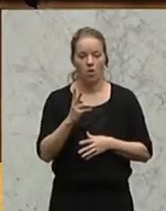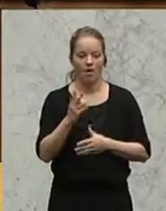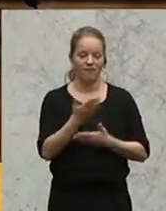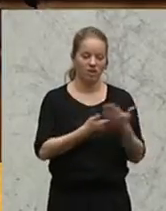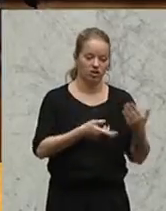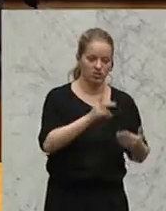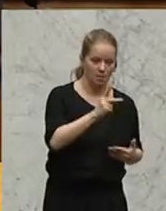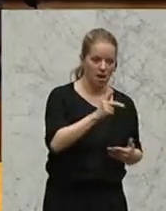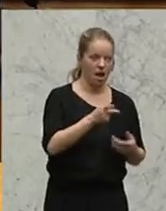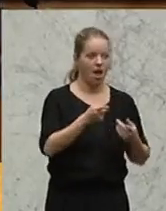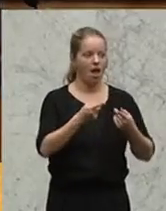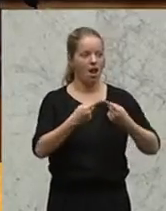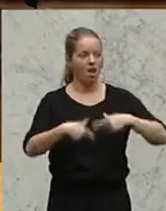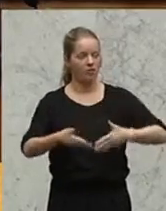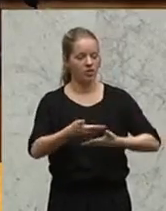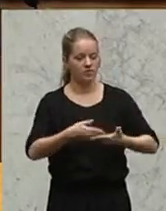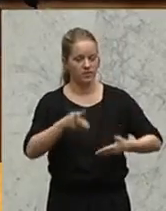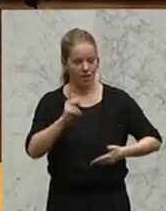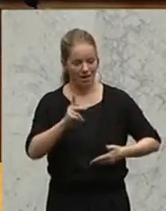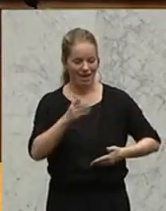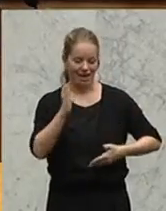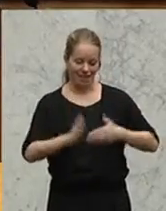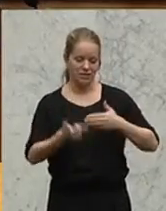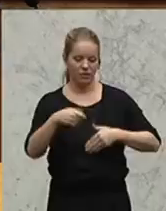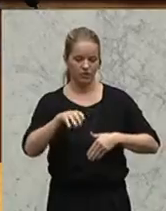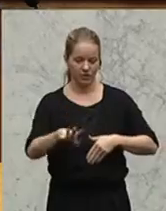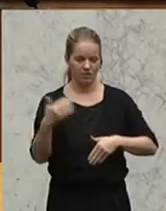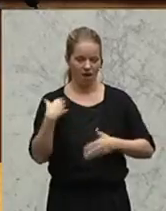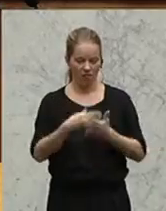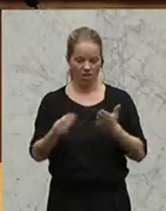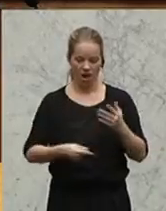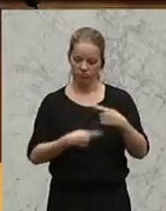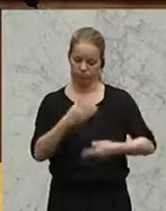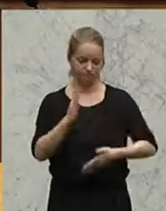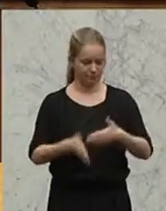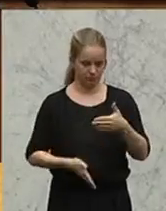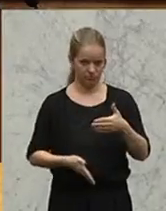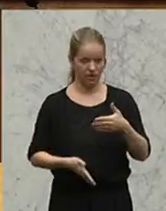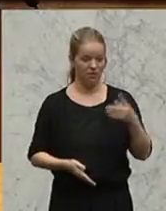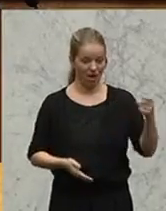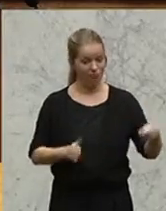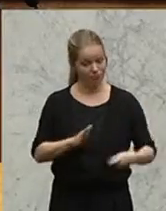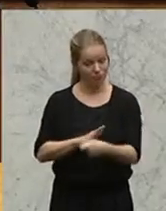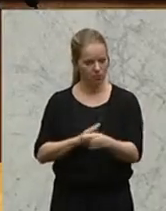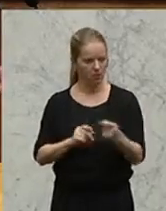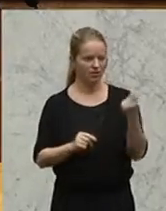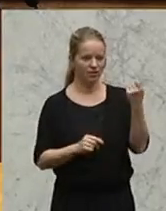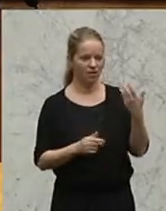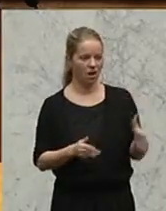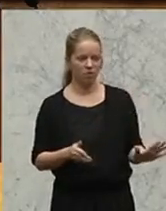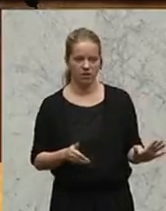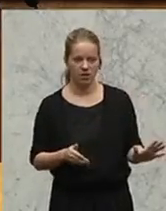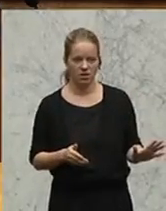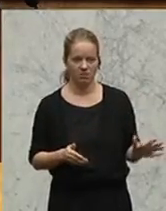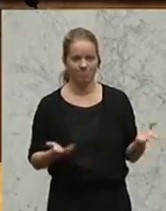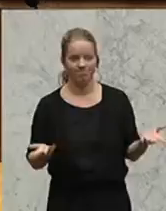Landwirtschaftskammer Ende 2014 ihren Vertrag auslaufen haben lassen. Und sozusagen hier einer, der finanziehert, ausgefallen ist. Und